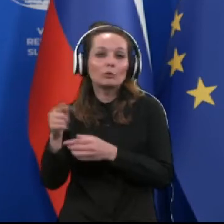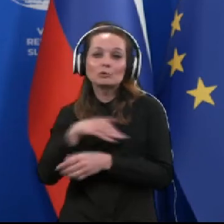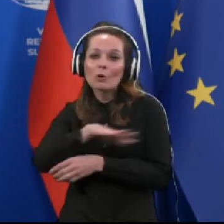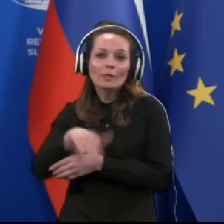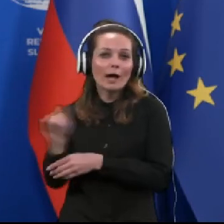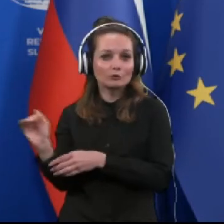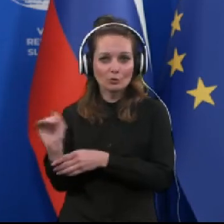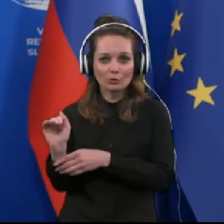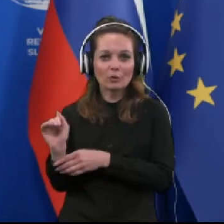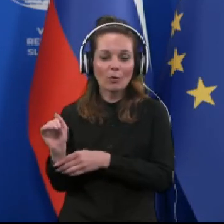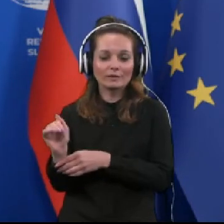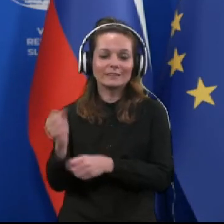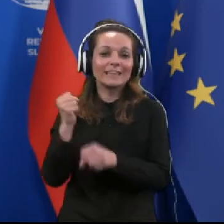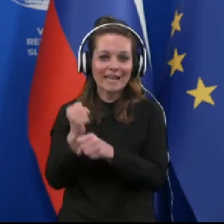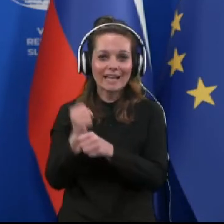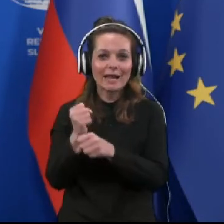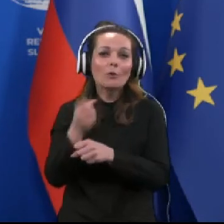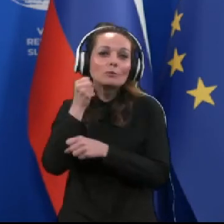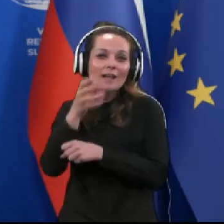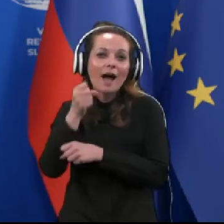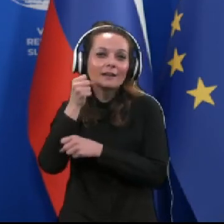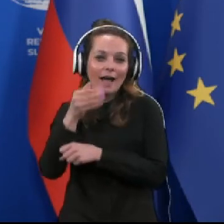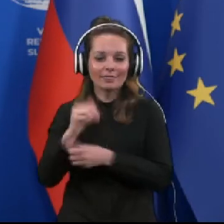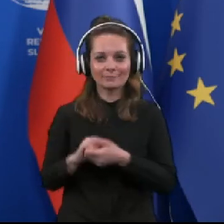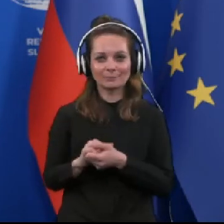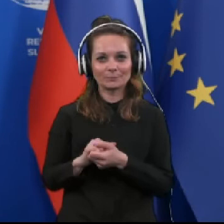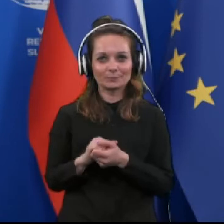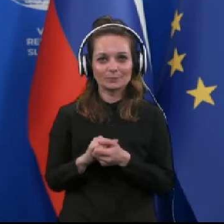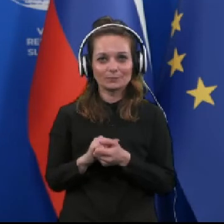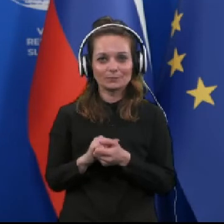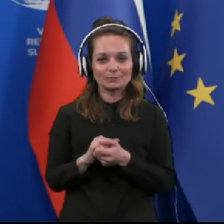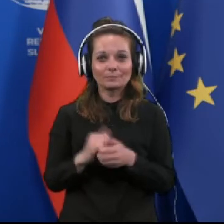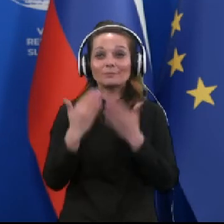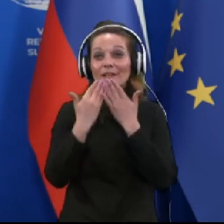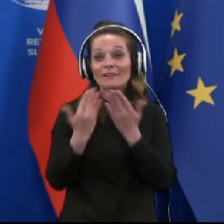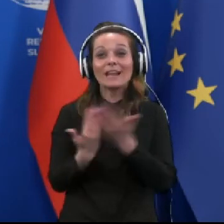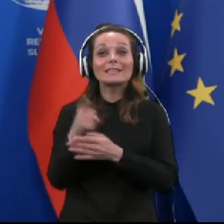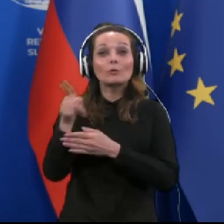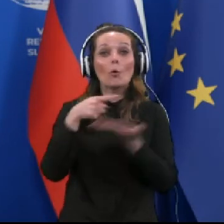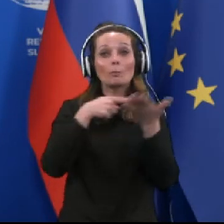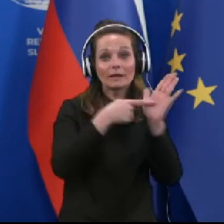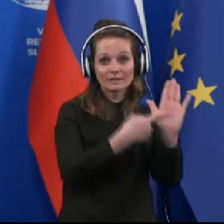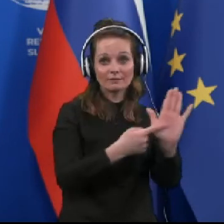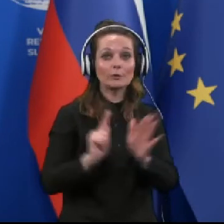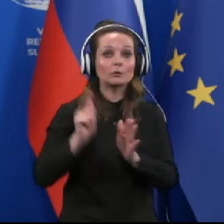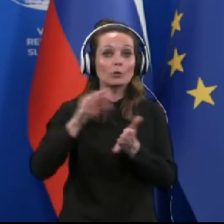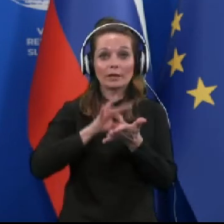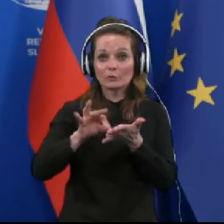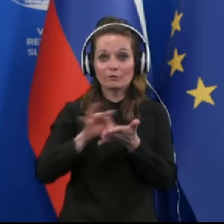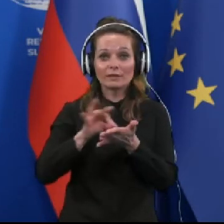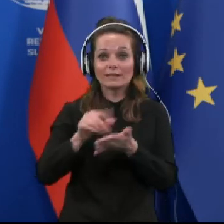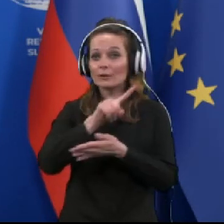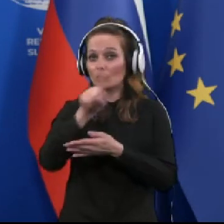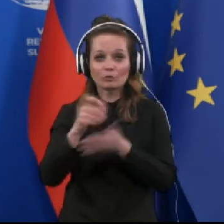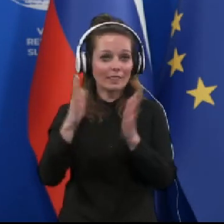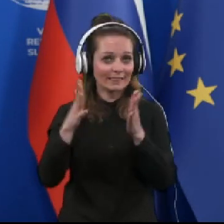oziroma naši otroci počnejo vsak dan. Hvala za to predstavitev, drugih novinarskih vprašanj dni.